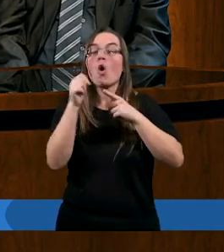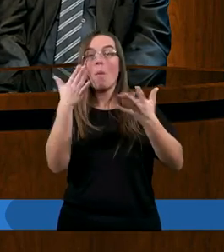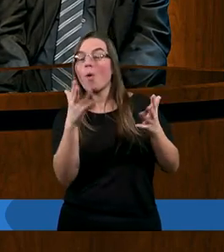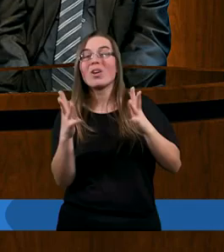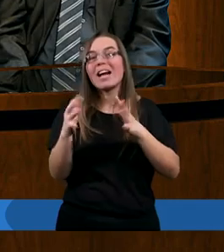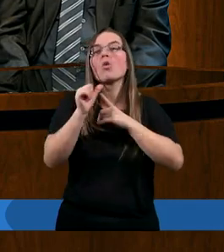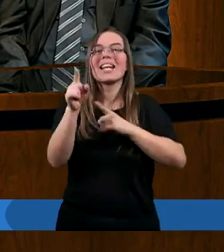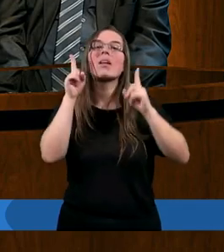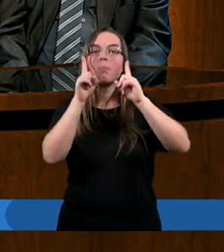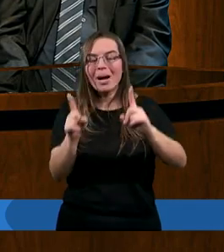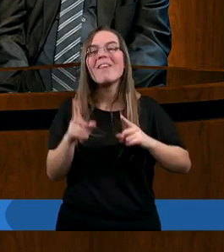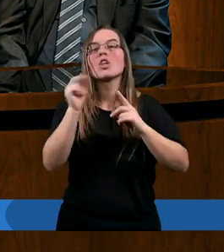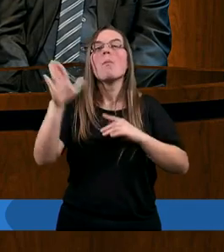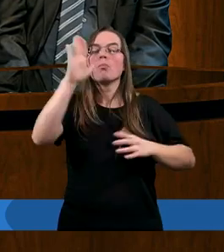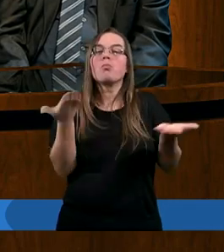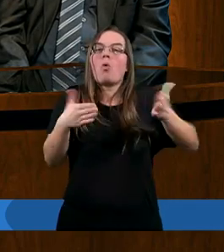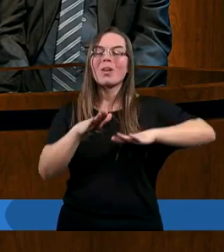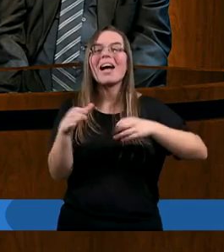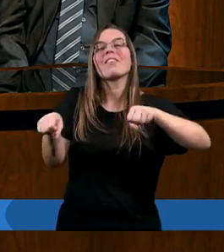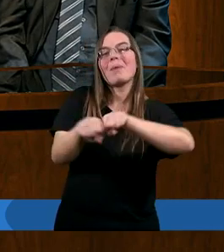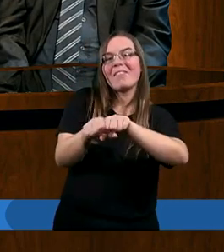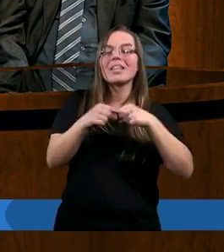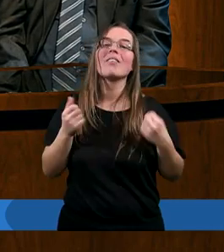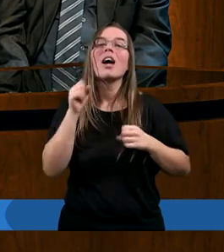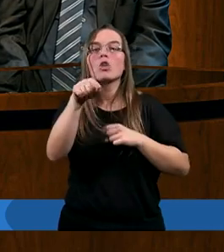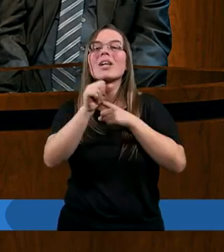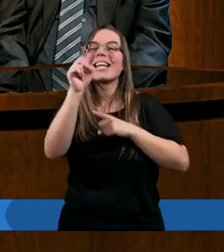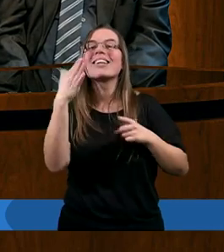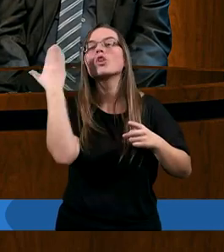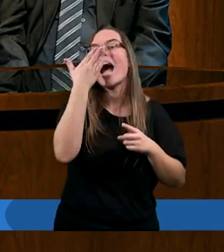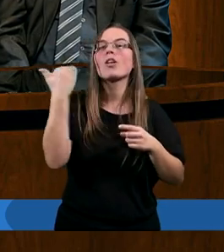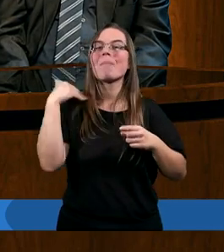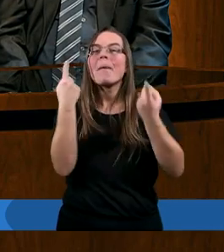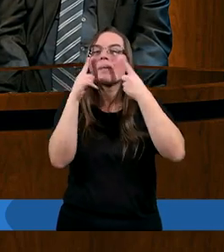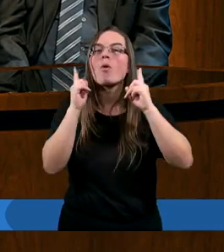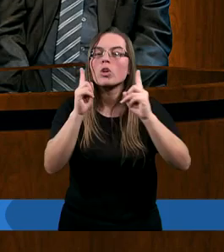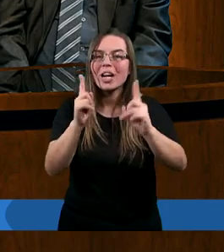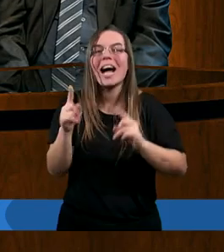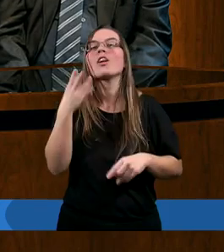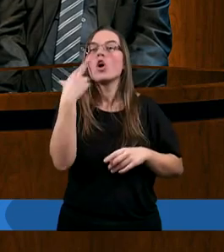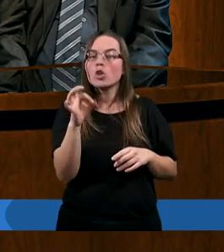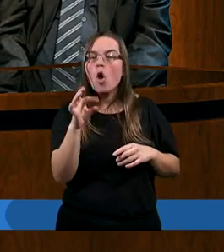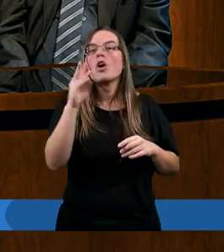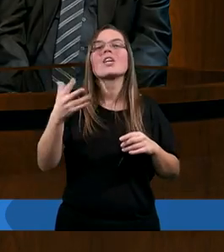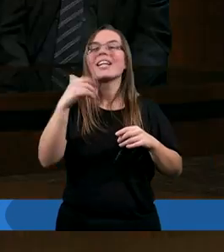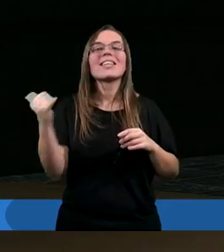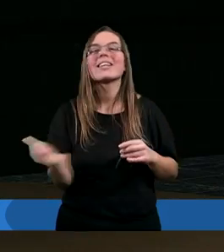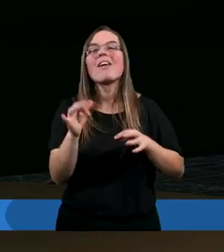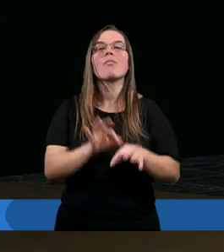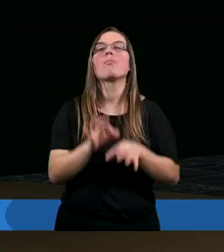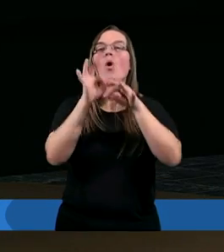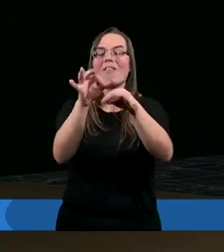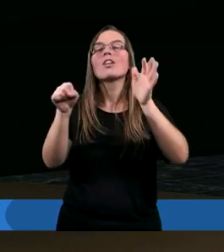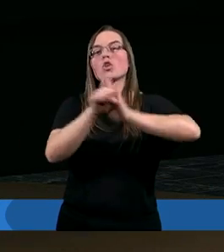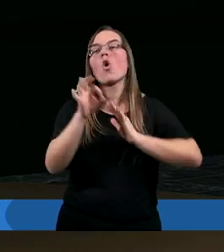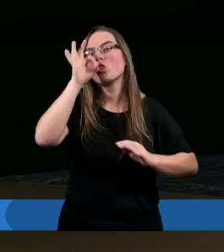prawdą. Bóg błogosławi i sprawiedliwym, prawda? Tak, chociaż takie czarno-białe postrzeganie no nie zawsze prowadzi